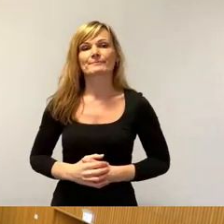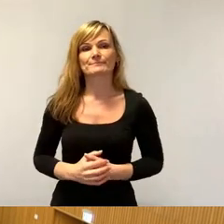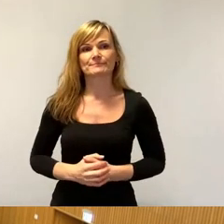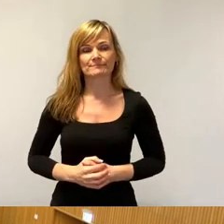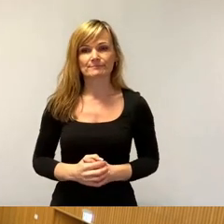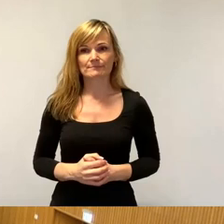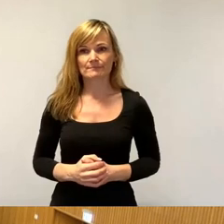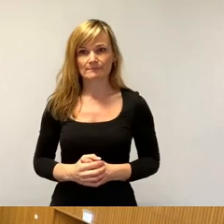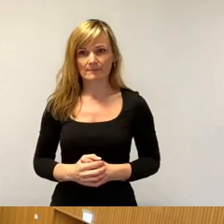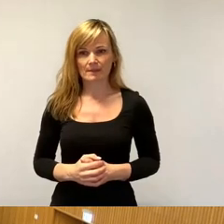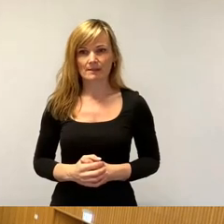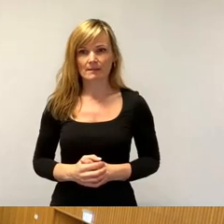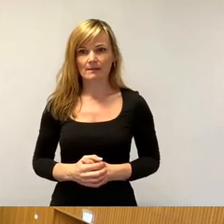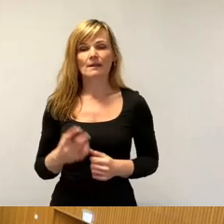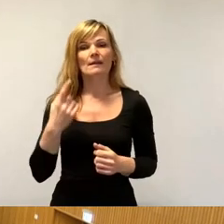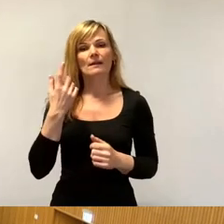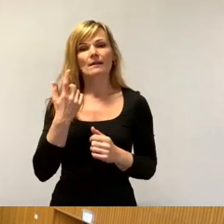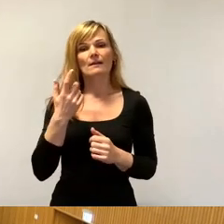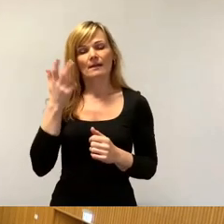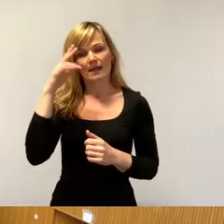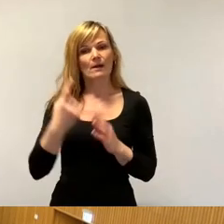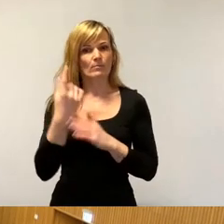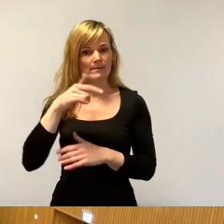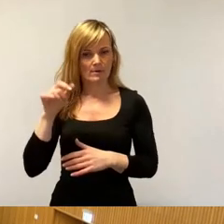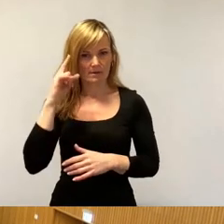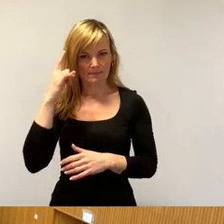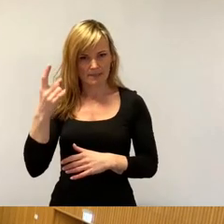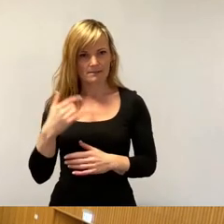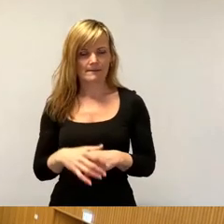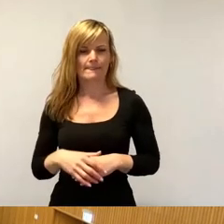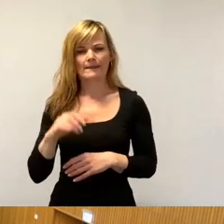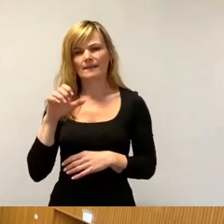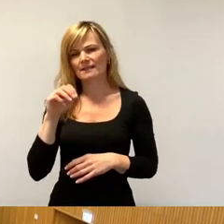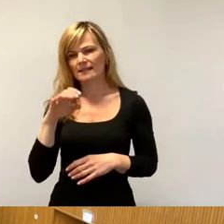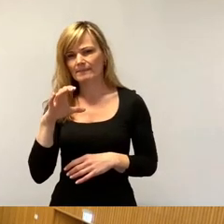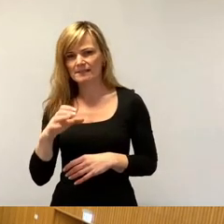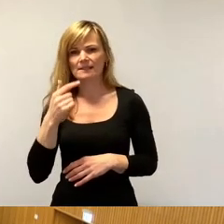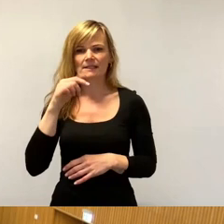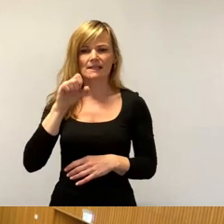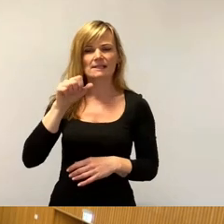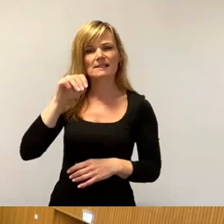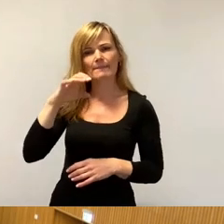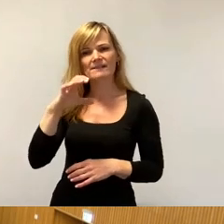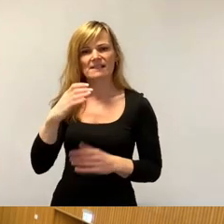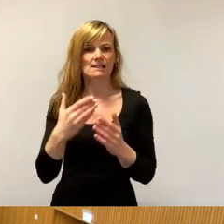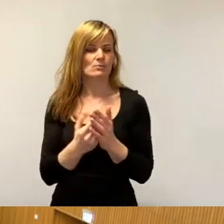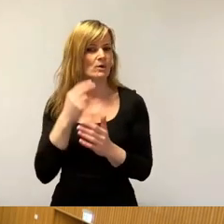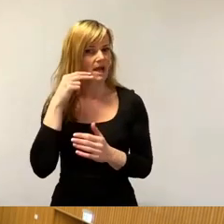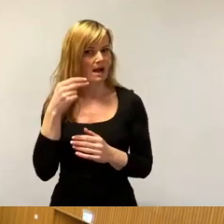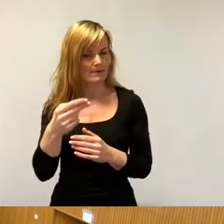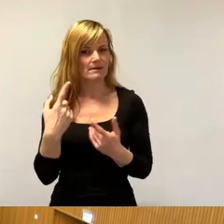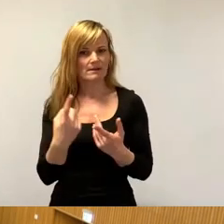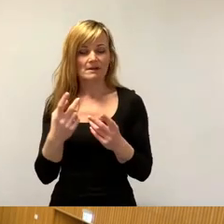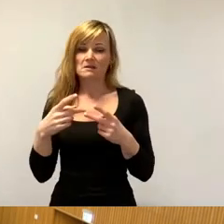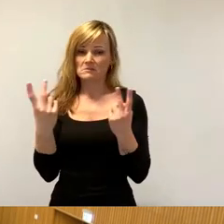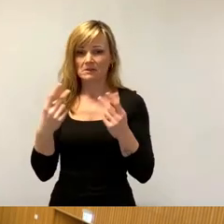Herr Oberbürgermeister, sehr geehrte Damen und Herren, TSMC oder ISMC, wie das Unternehmen sicher den Namen gegeben hat, ist ein Bedeutungsleuchterprojekt